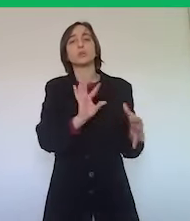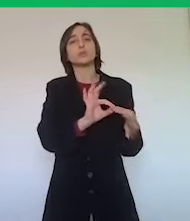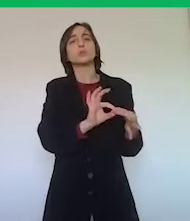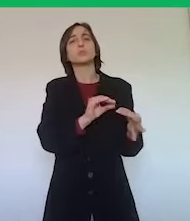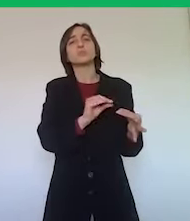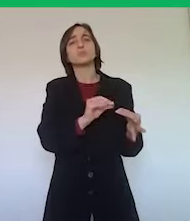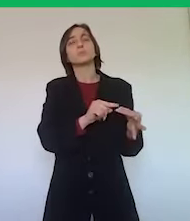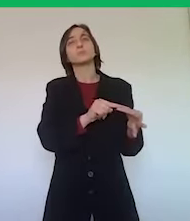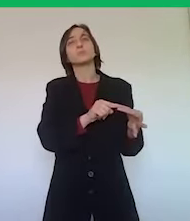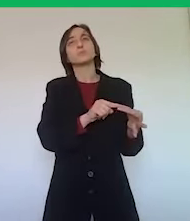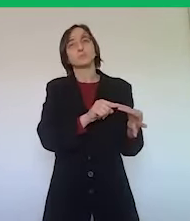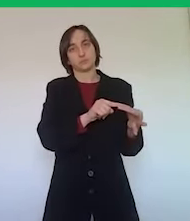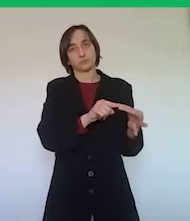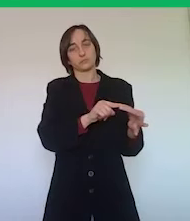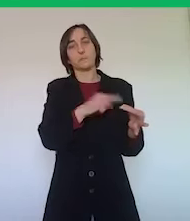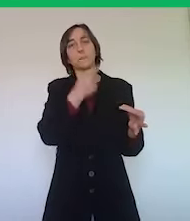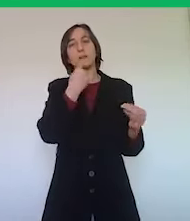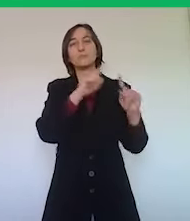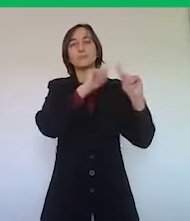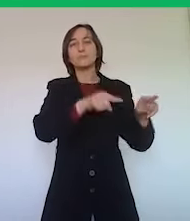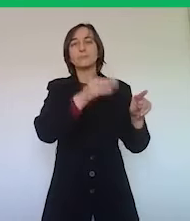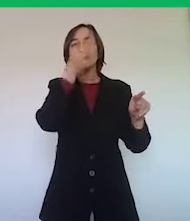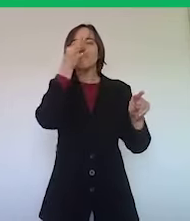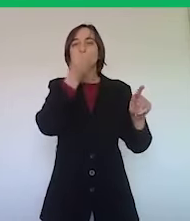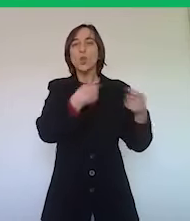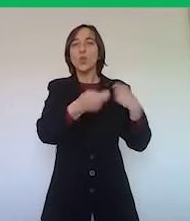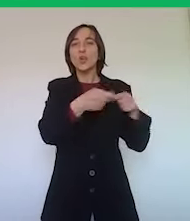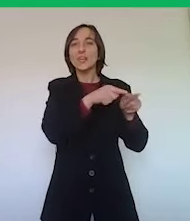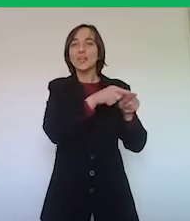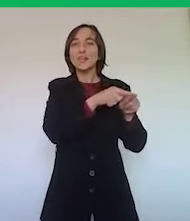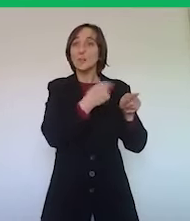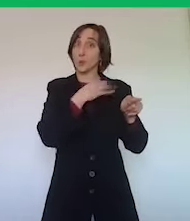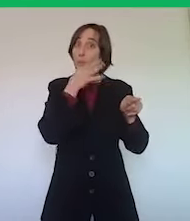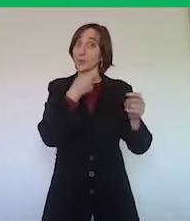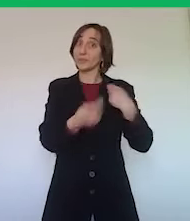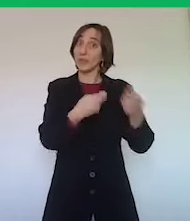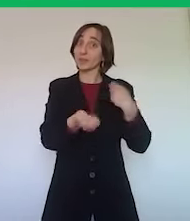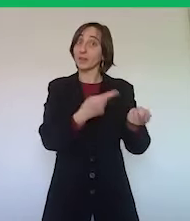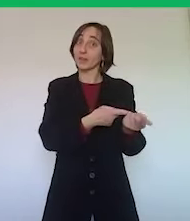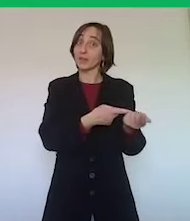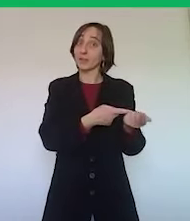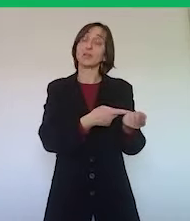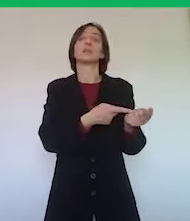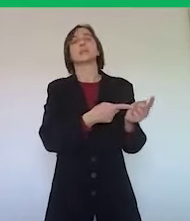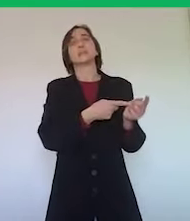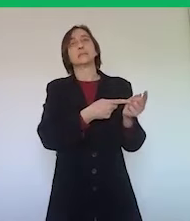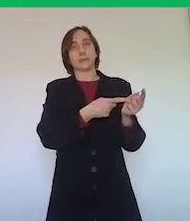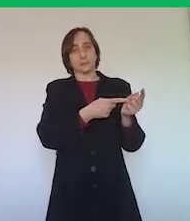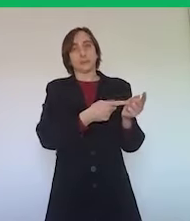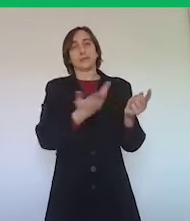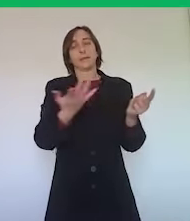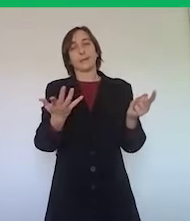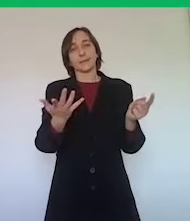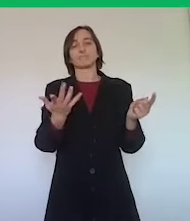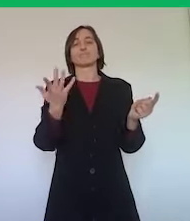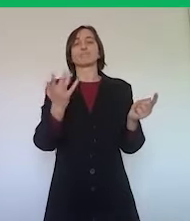legata alla possibilità dei fioristi di poter vendere i fiori, qui c'è stata